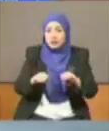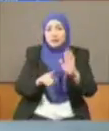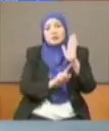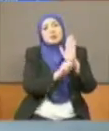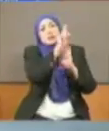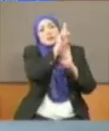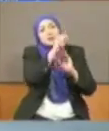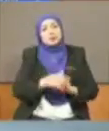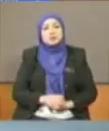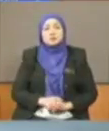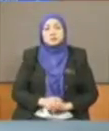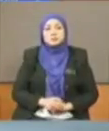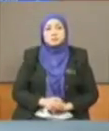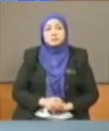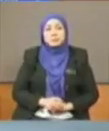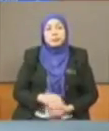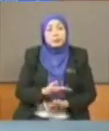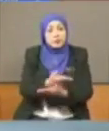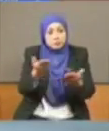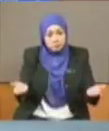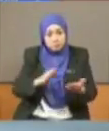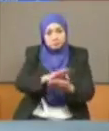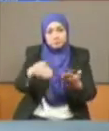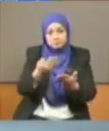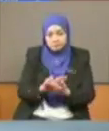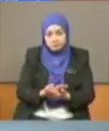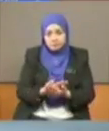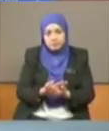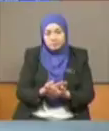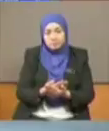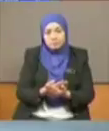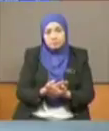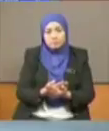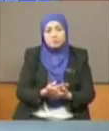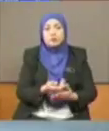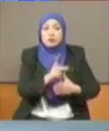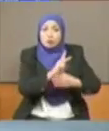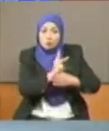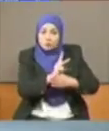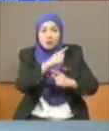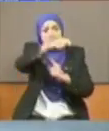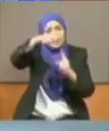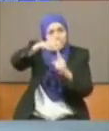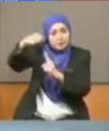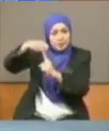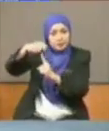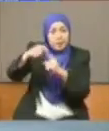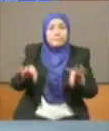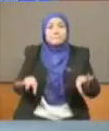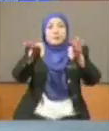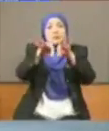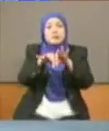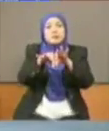Dara sedari, ini saya kongsikan tarikh-tarikh penting untuk anak-anak di luar sana